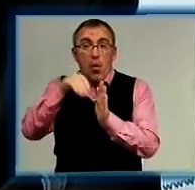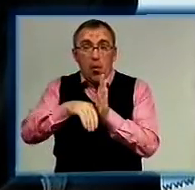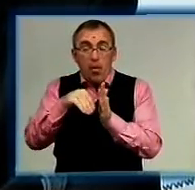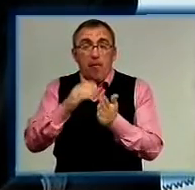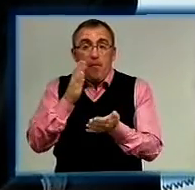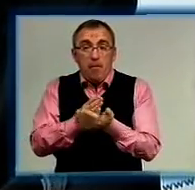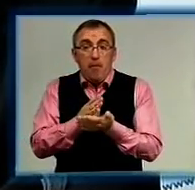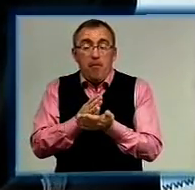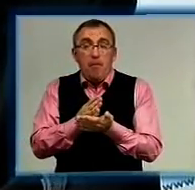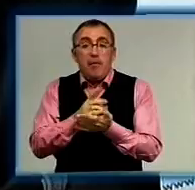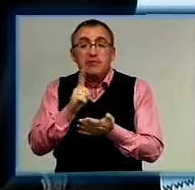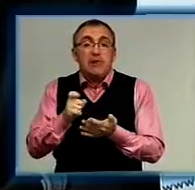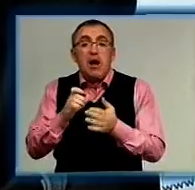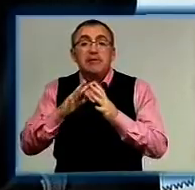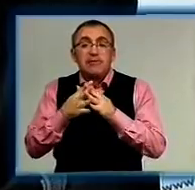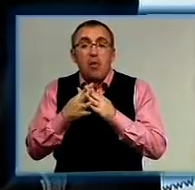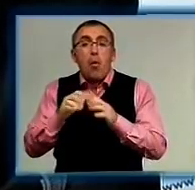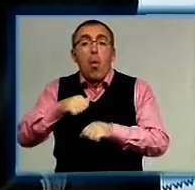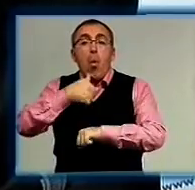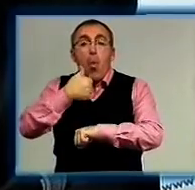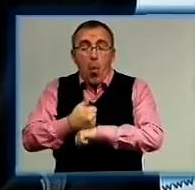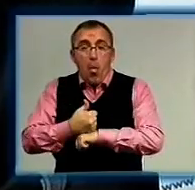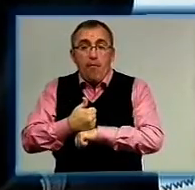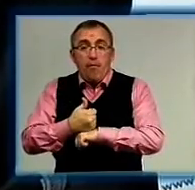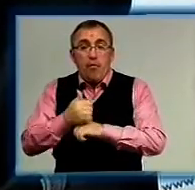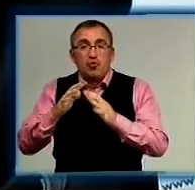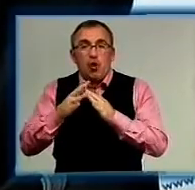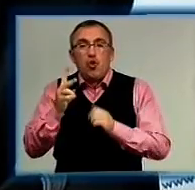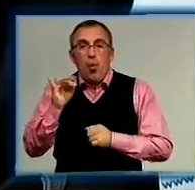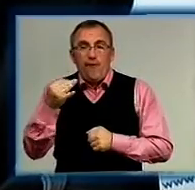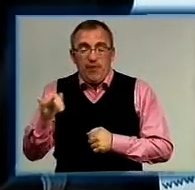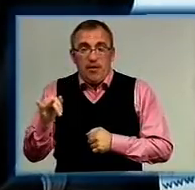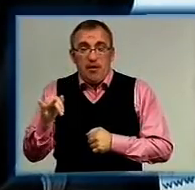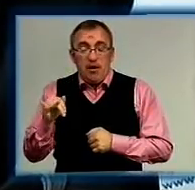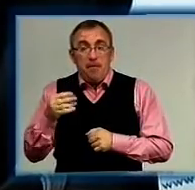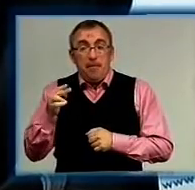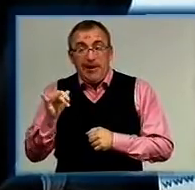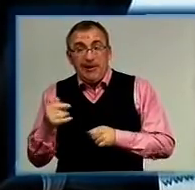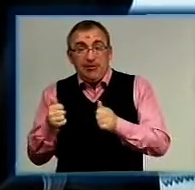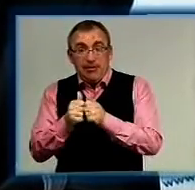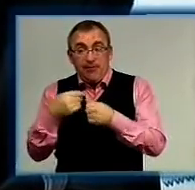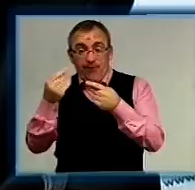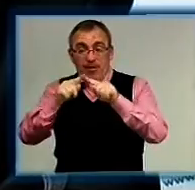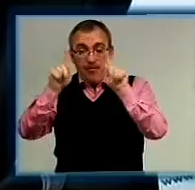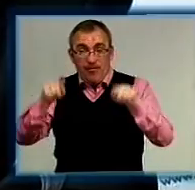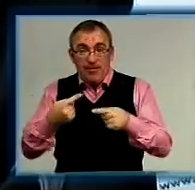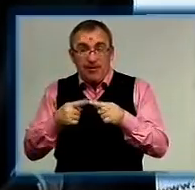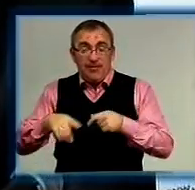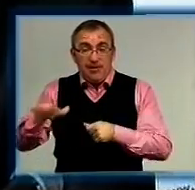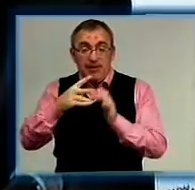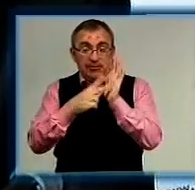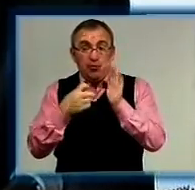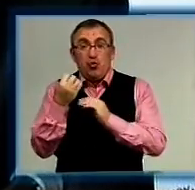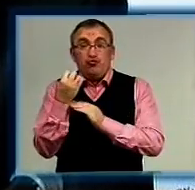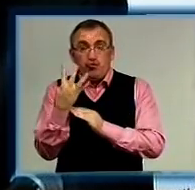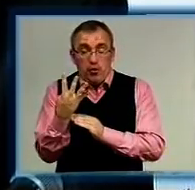які мають право голосувати за селищного голову, селища Нового. При цьому видано бюлетенів на цю дільницю 714.